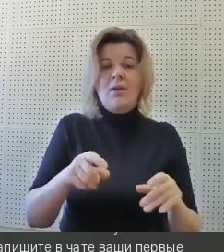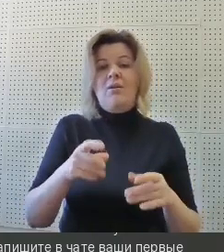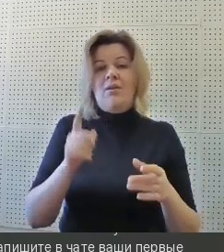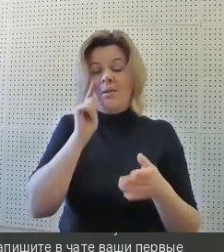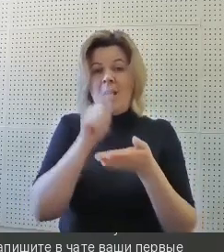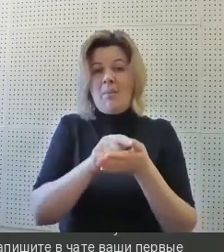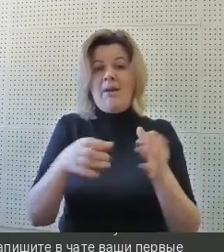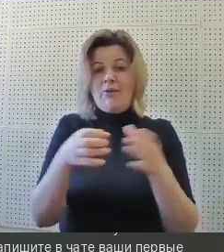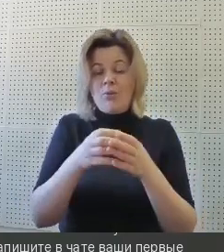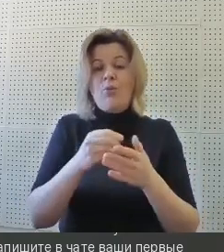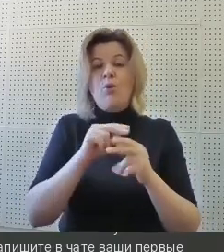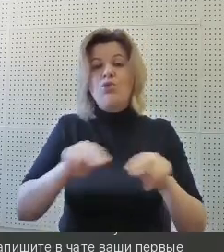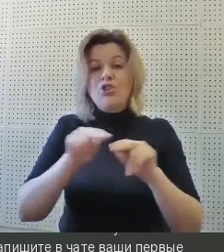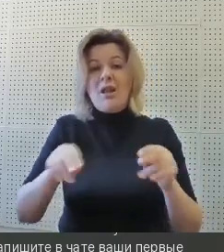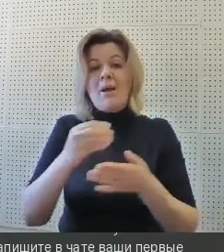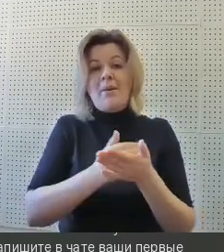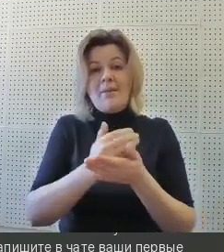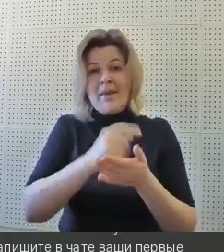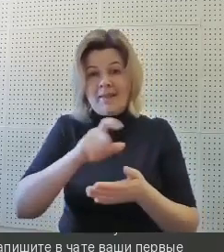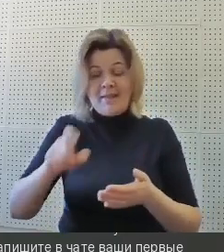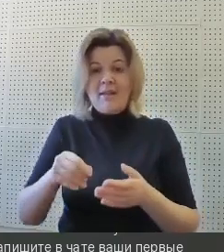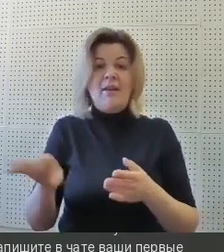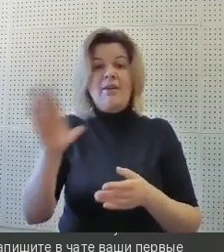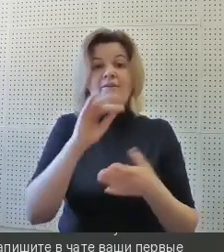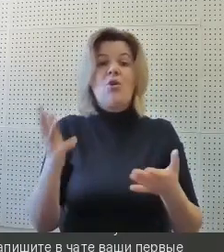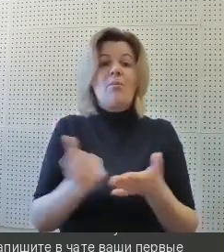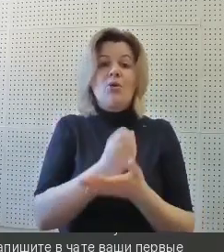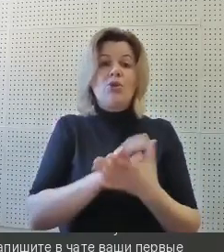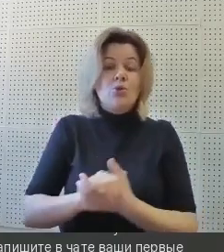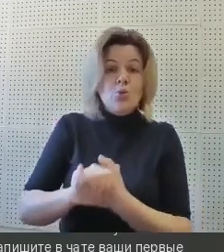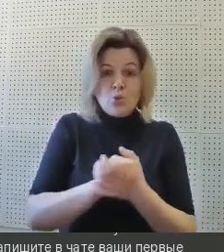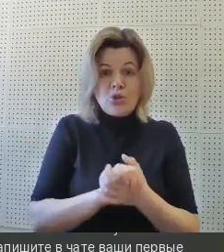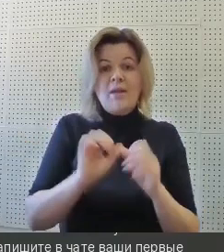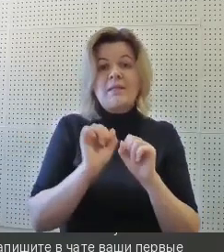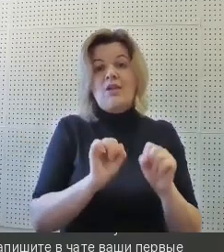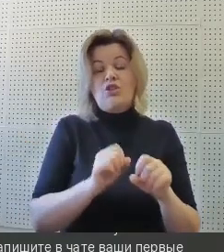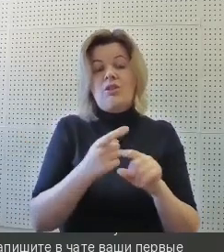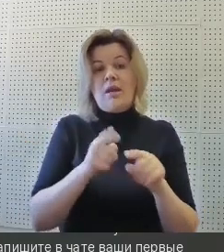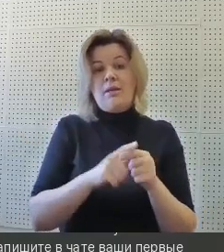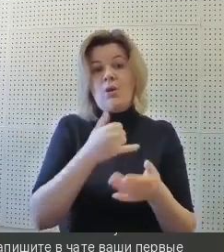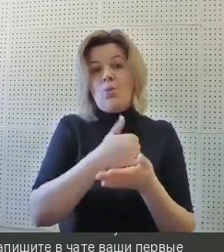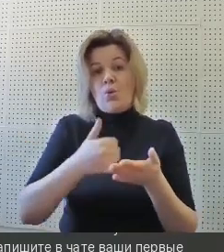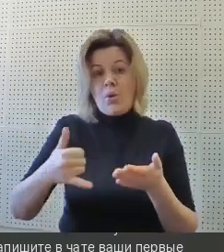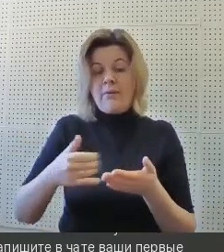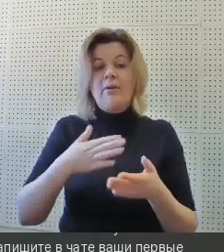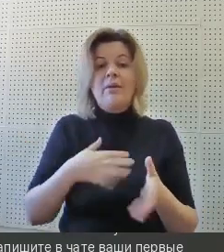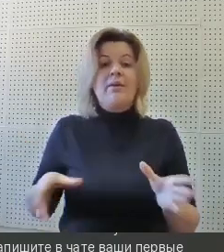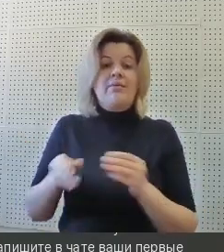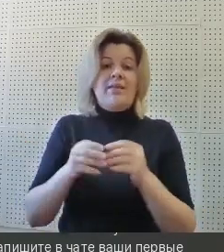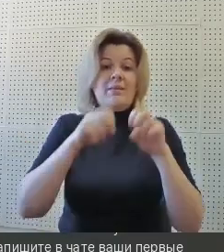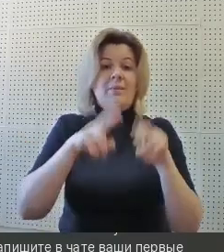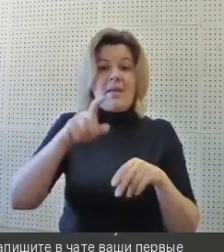начальной школы, у нас были учителя предметники, но как-то все так очень дружно получилось и защита вот этих уроков. И мы